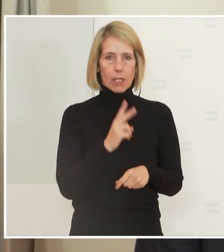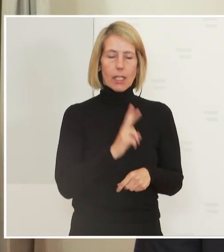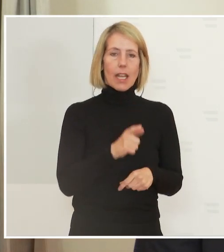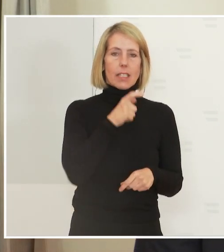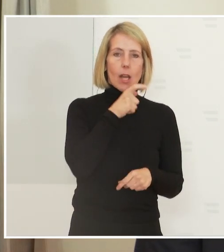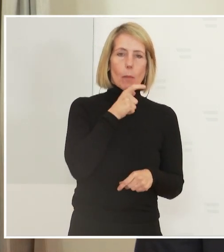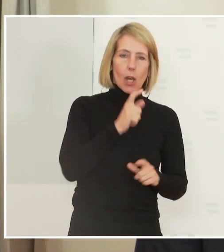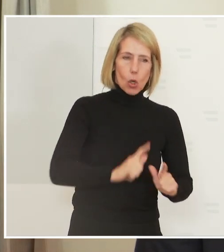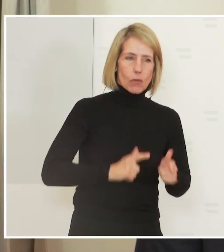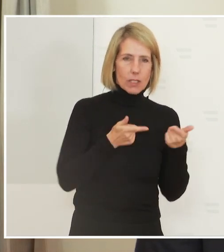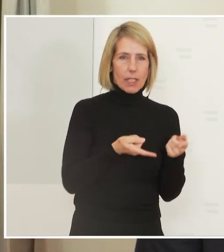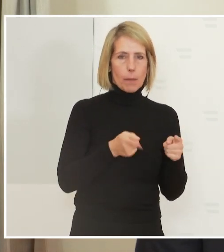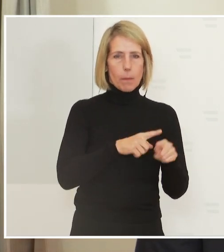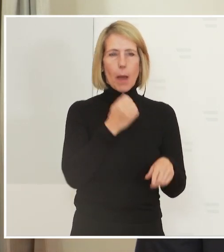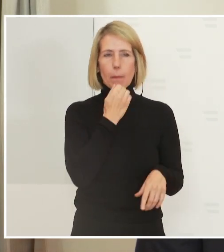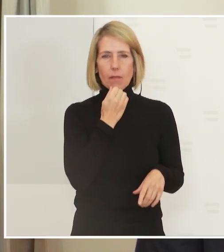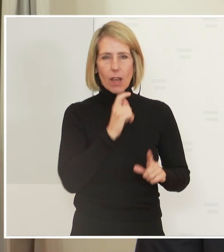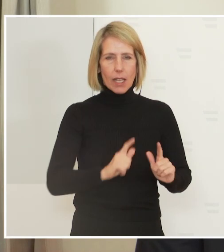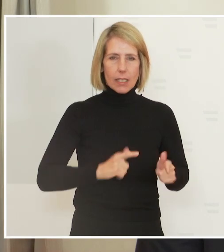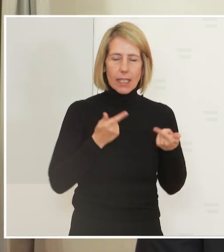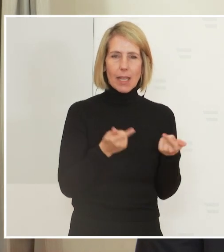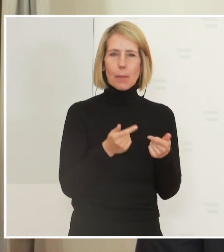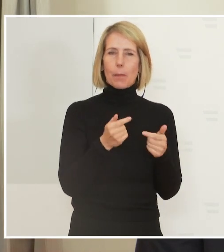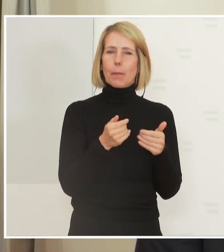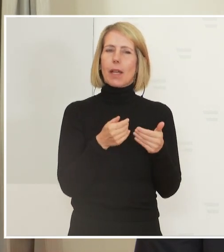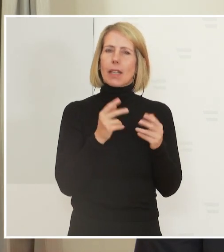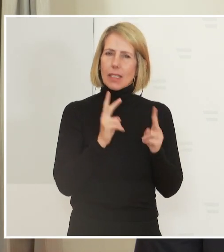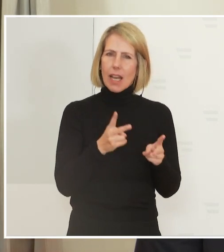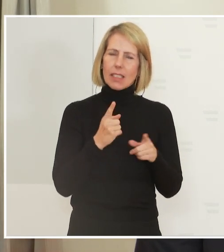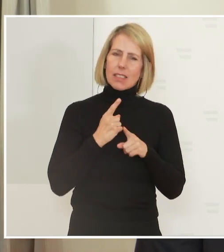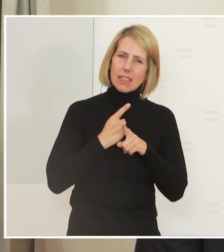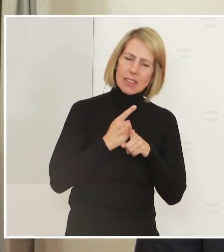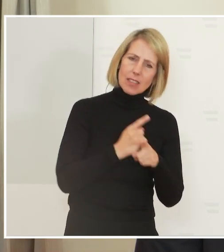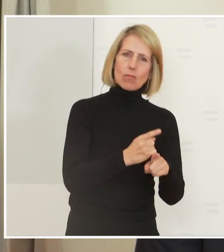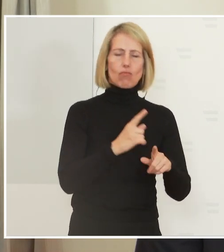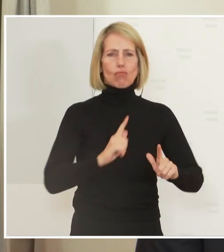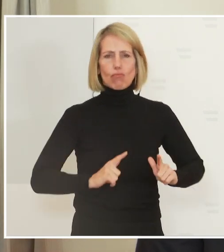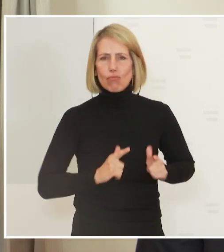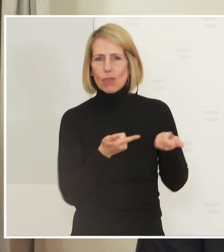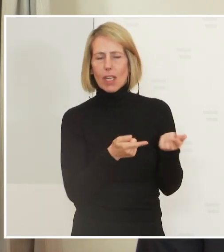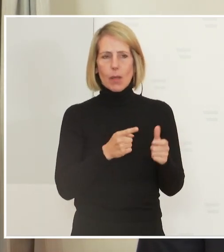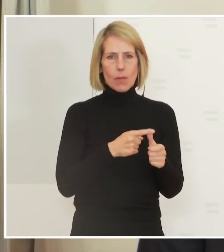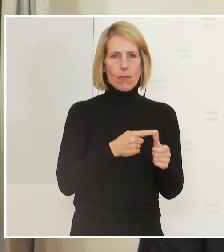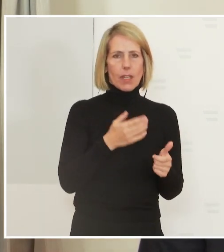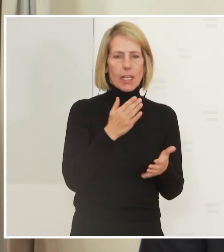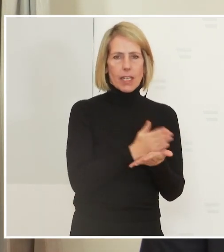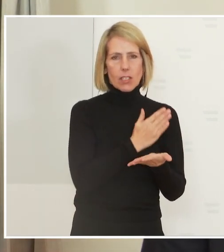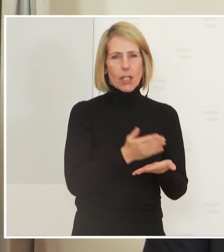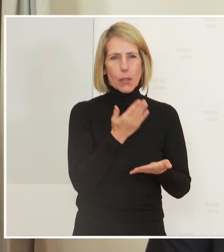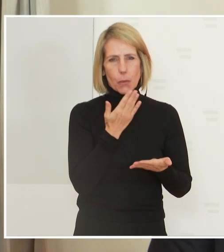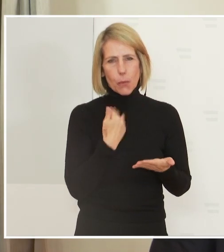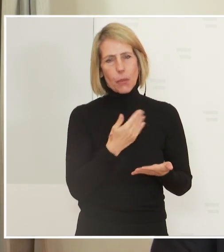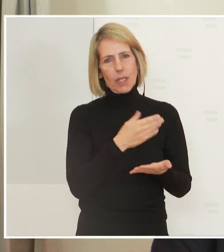Privatleben ausreichend nachgehen können, wenn sie sich dazu entscheiden, sich nicht impfen zu lassen. Tun sie uns allen